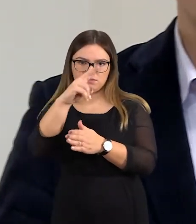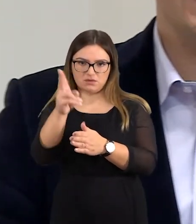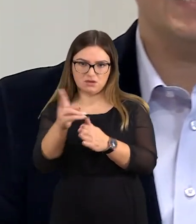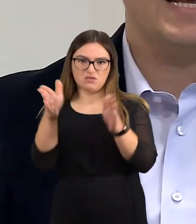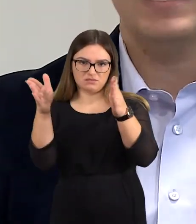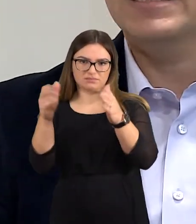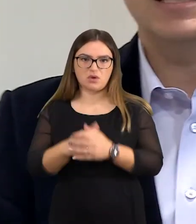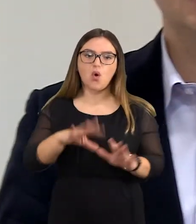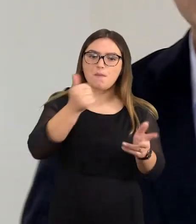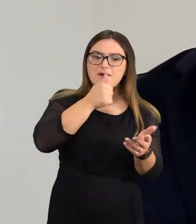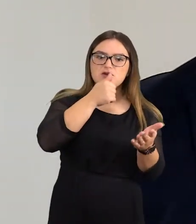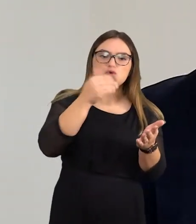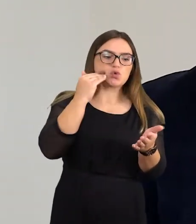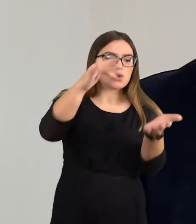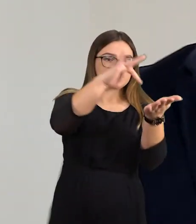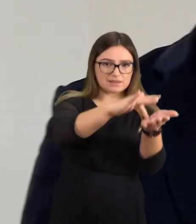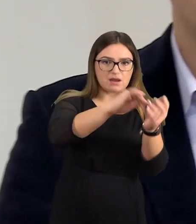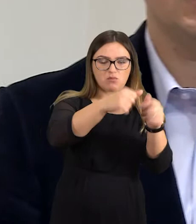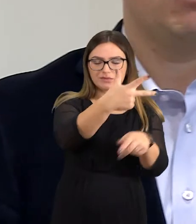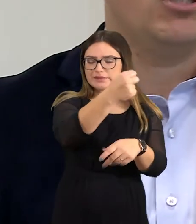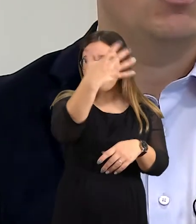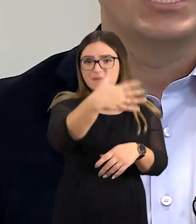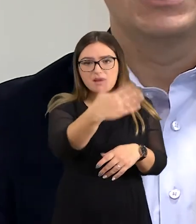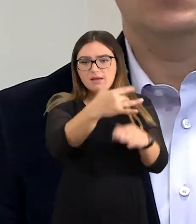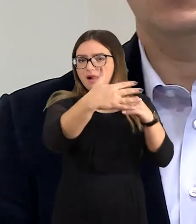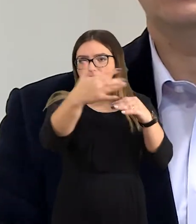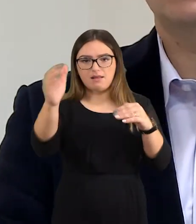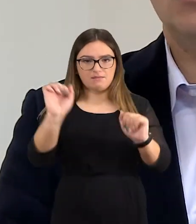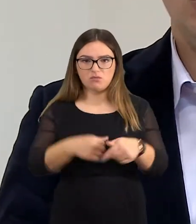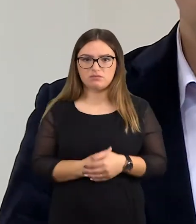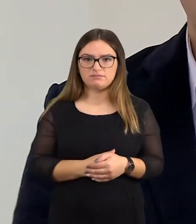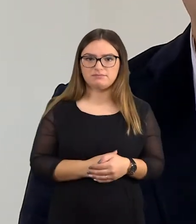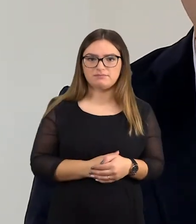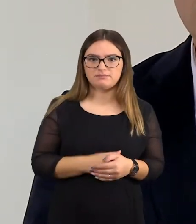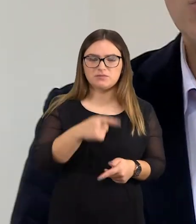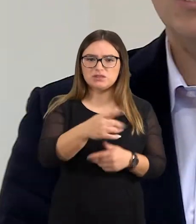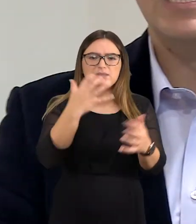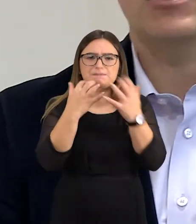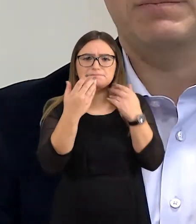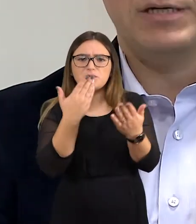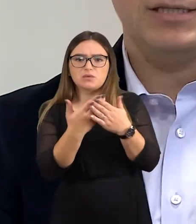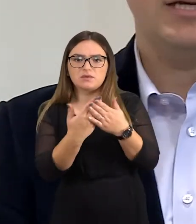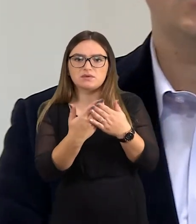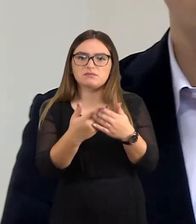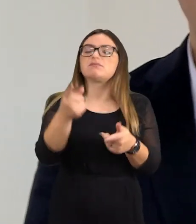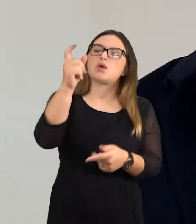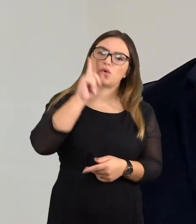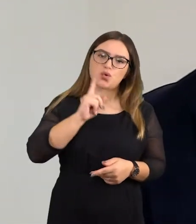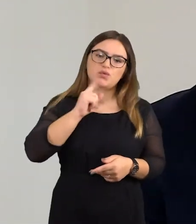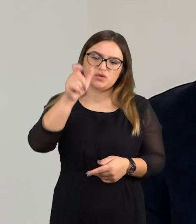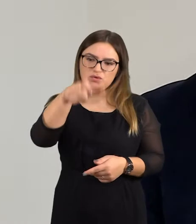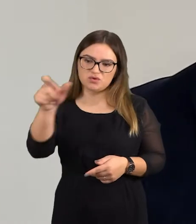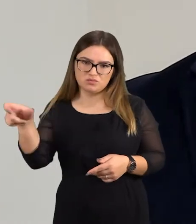jeigu centre netgi 350 gali būti ir taip toliau. Iš kur tą paklausą susidaro, tai pagrindėja jauni